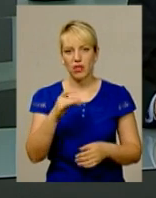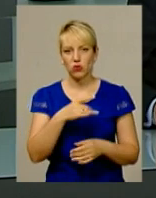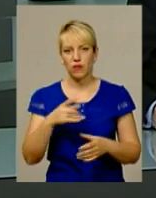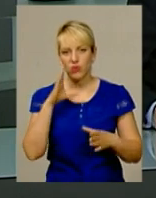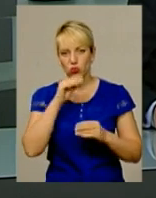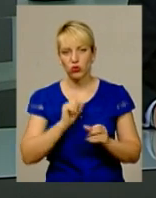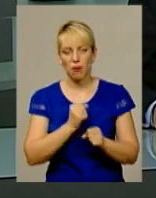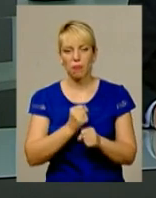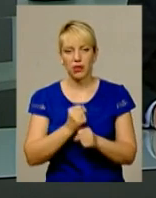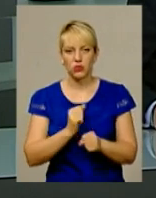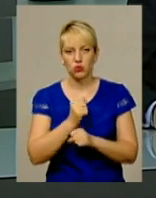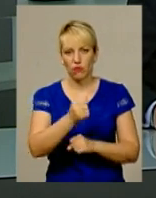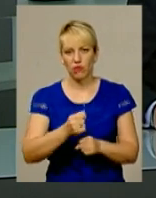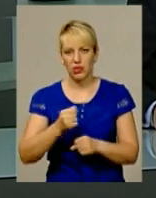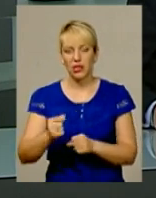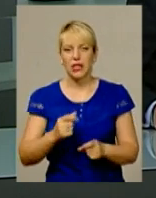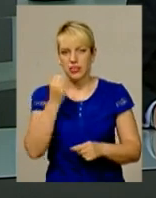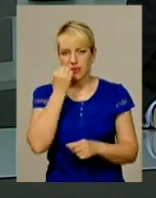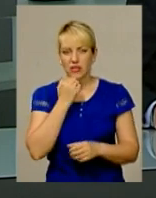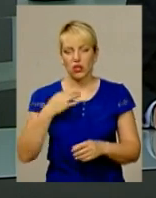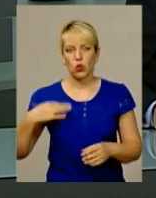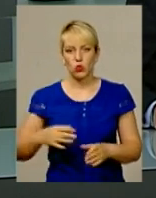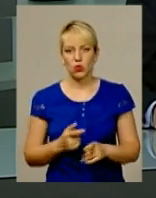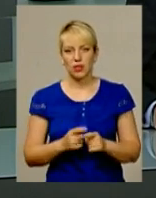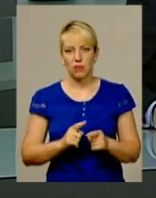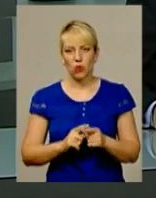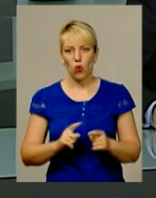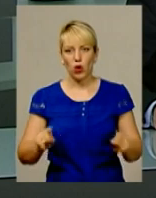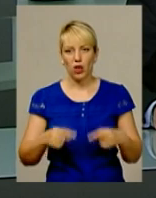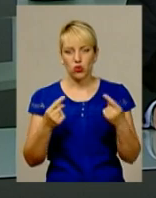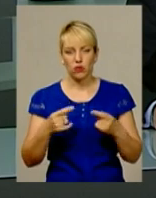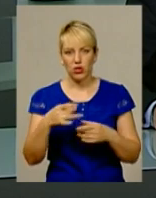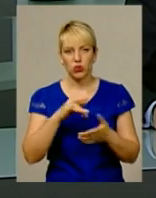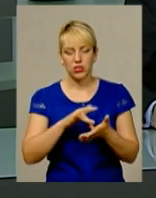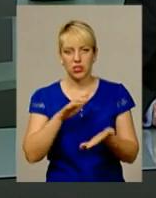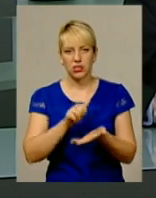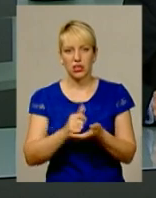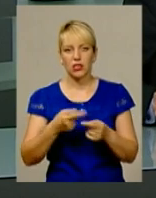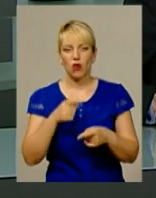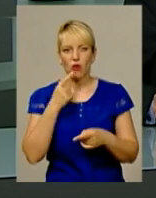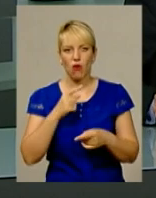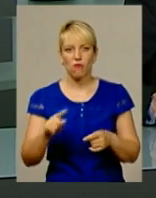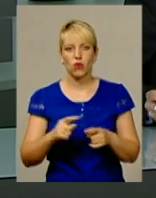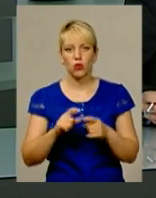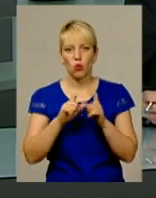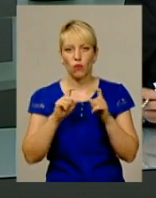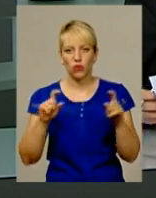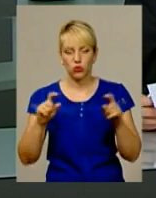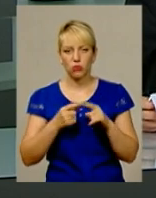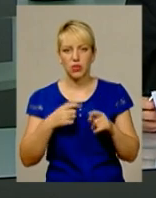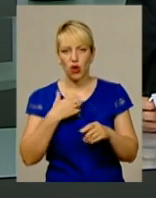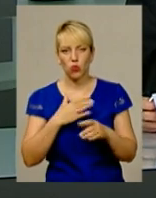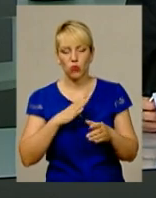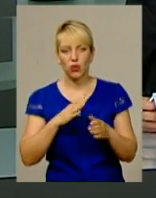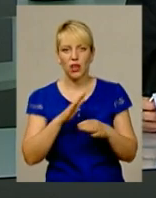працевлаштувати від початку року завдяки курсам, організованим районним центром зайнятості. Як зазначають у відомстві, актуальними